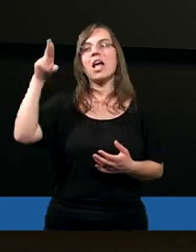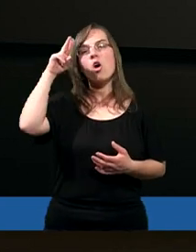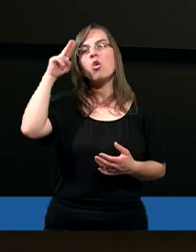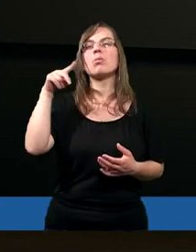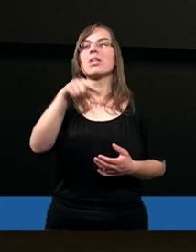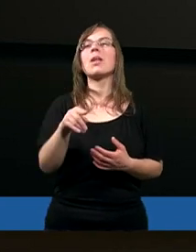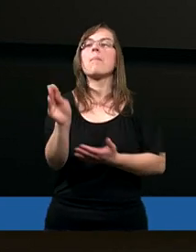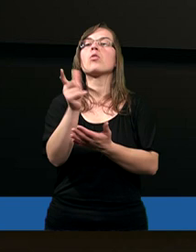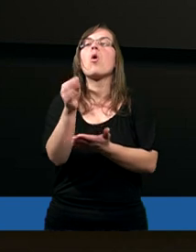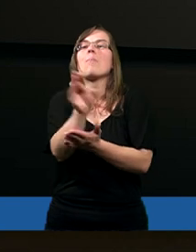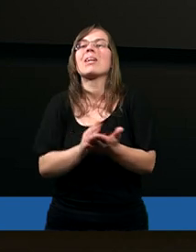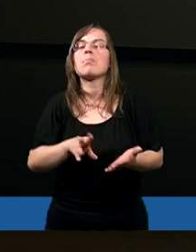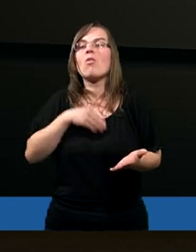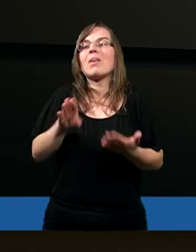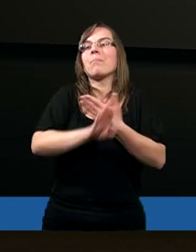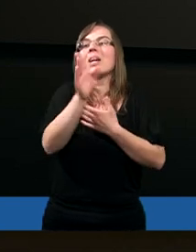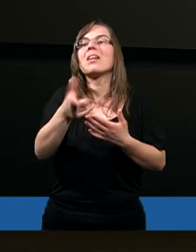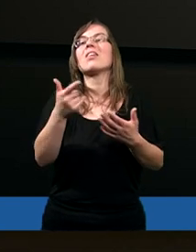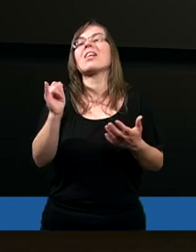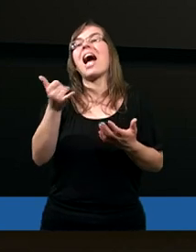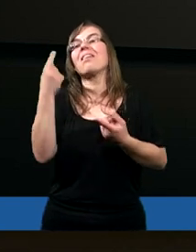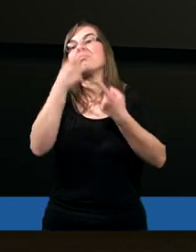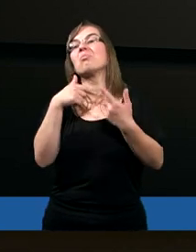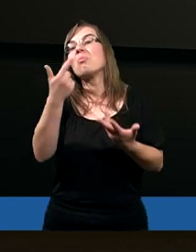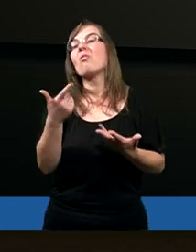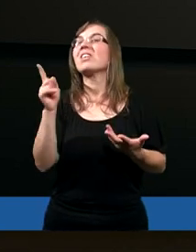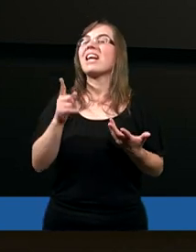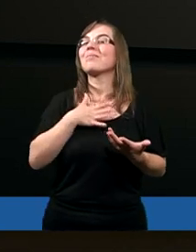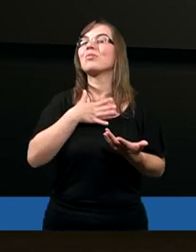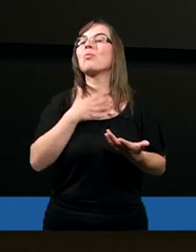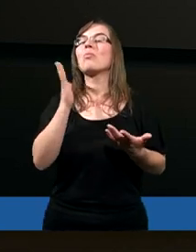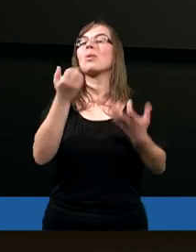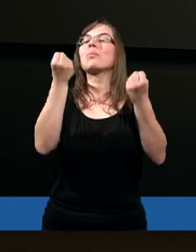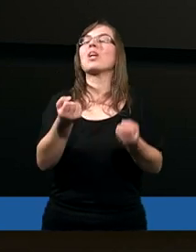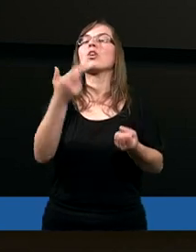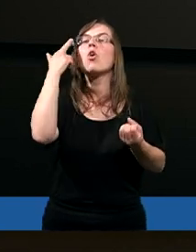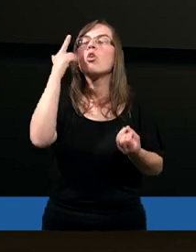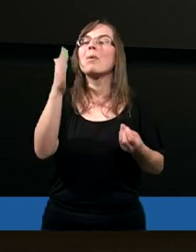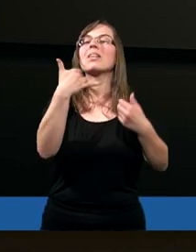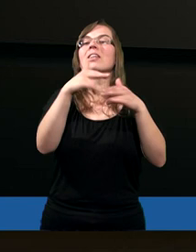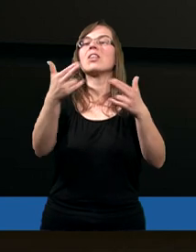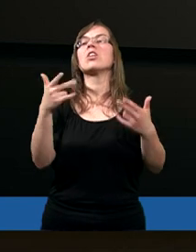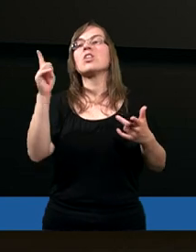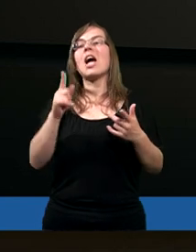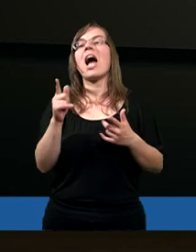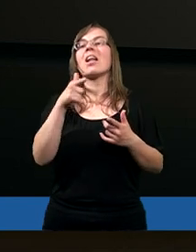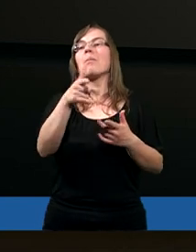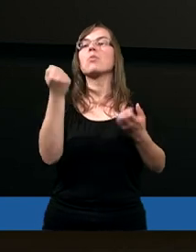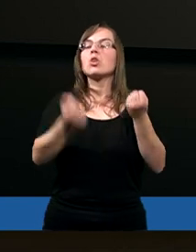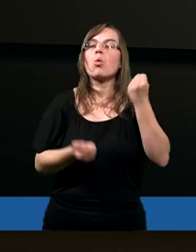rozumie według tego, jak Pismo Święte przedstawia siebie, jak trzeba interpretować, to jesteśmy pewni, że to nie jest, nie jest ten duch, jak mówił Janusz